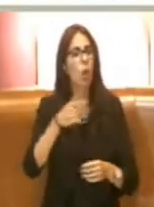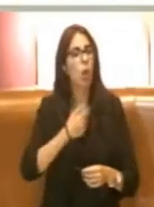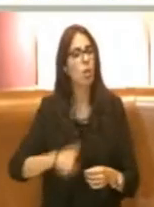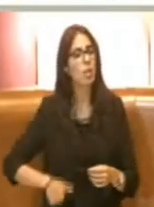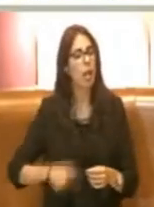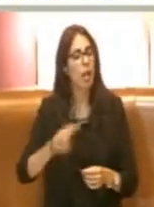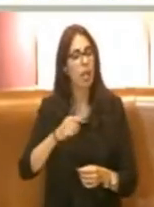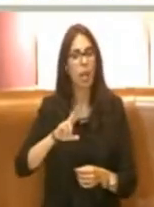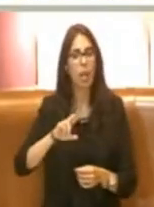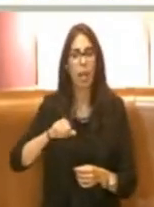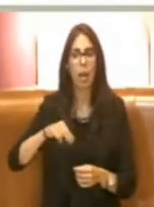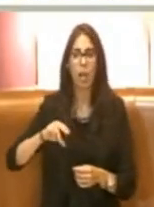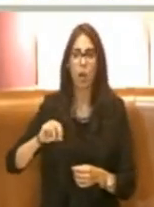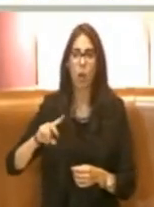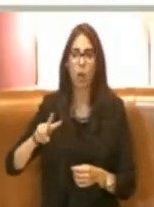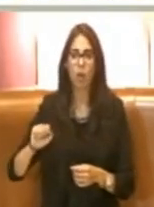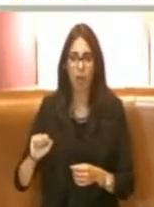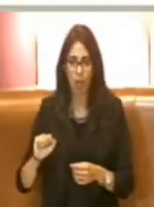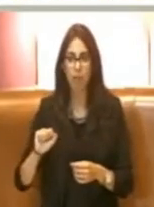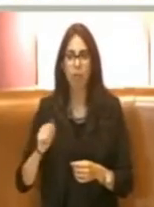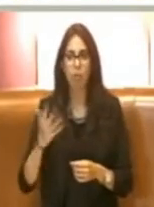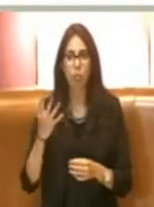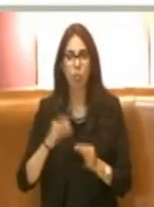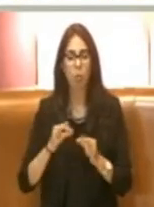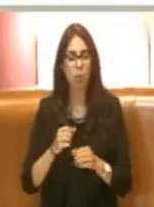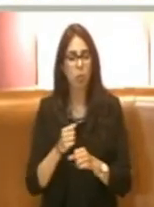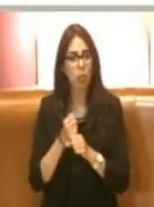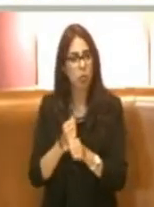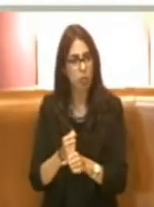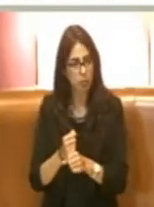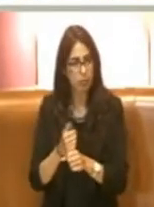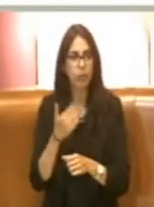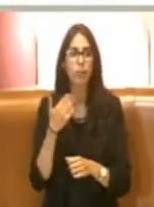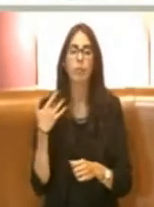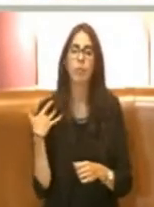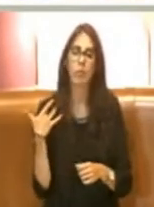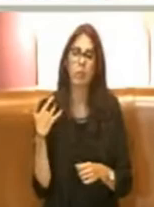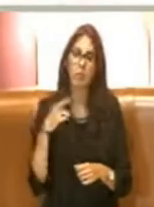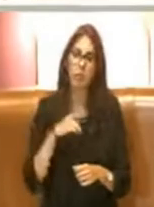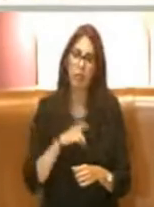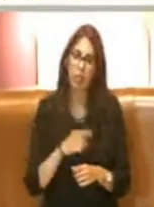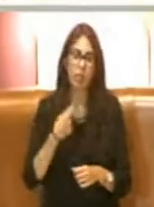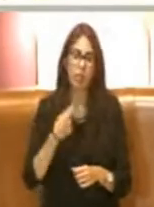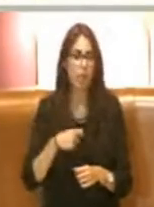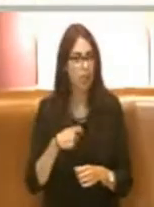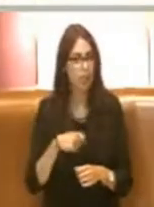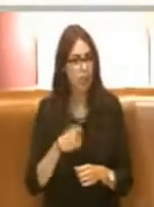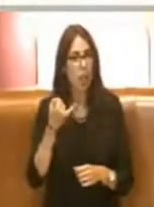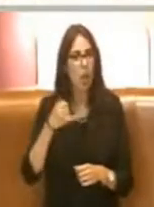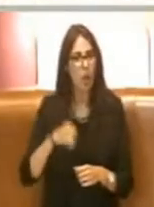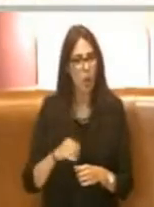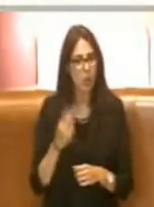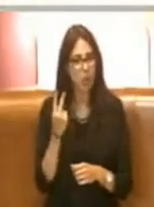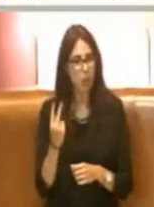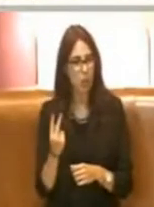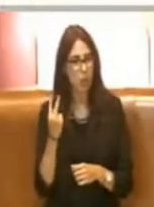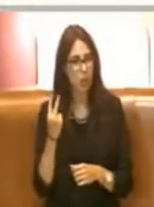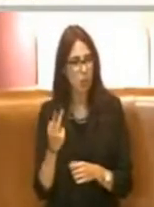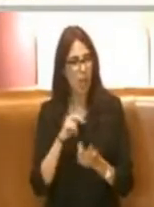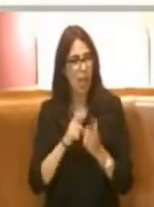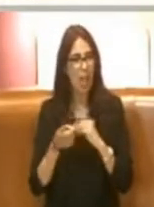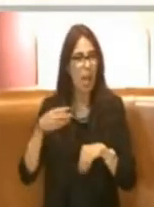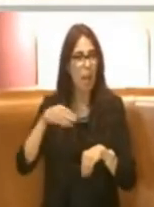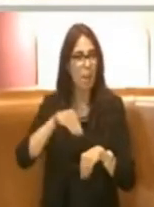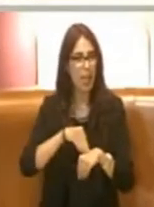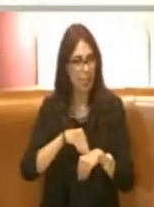Grazie Presidente. Gli ultimi due emendamenti, come lei ha correttamente indicato, sono